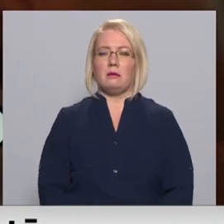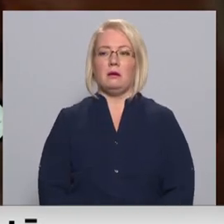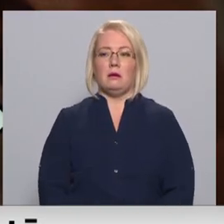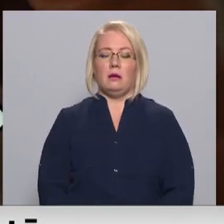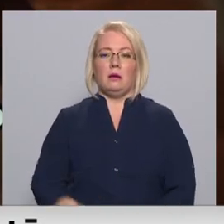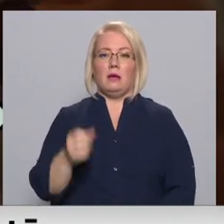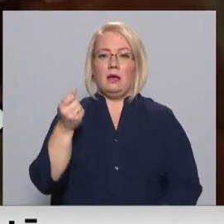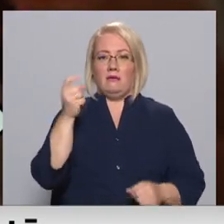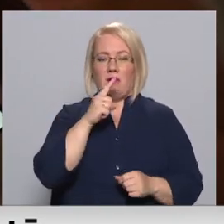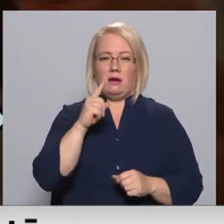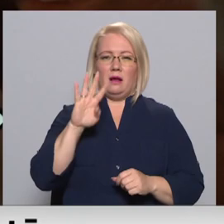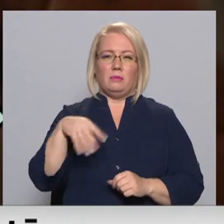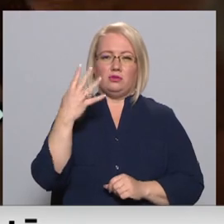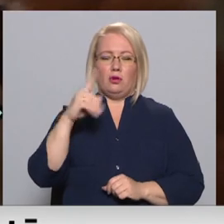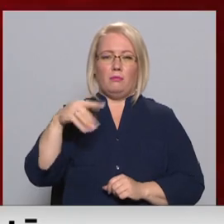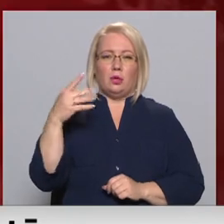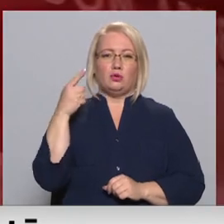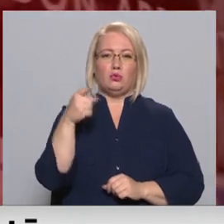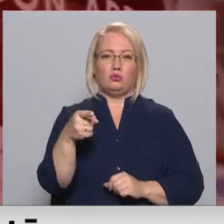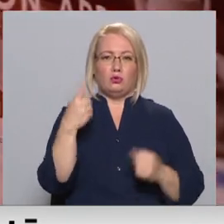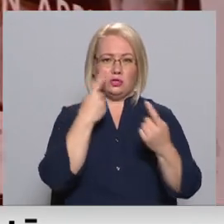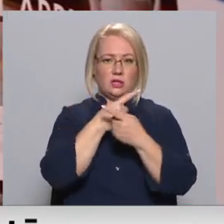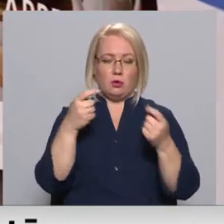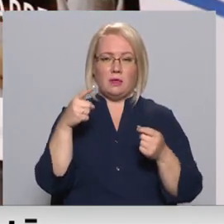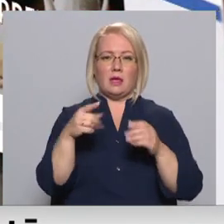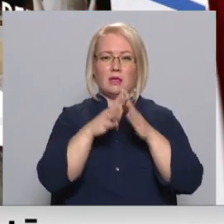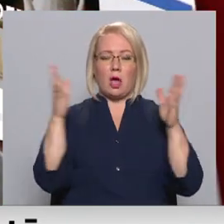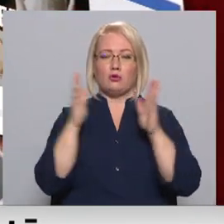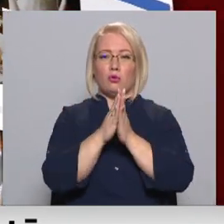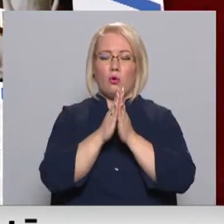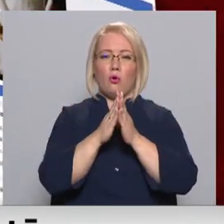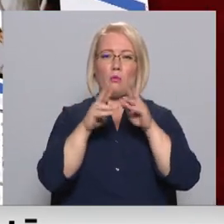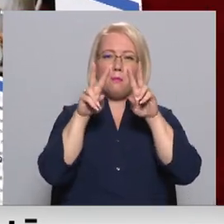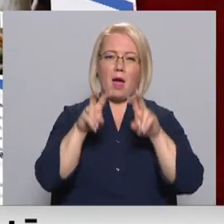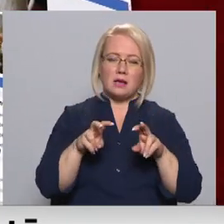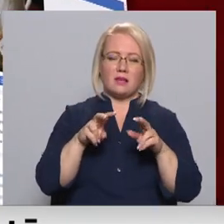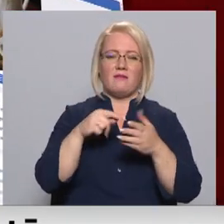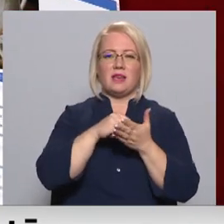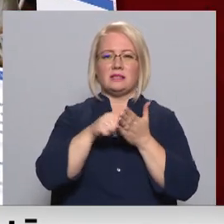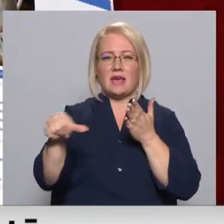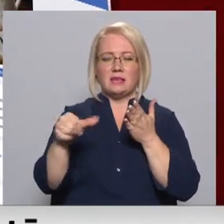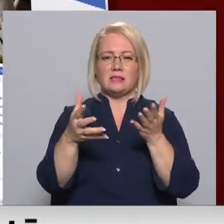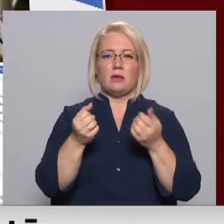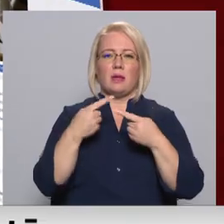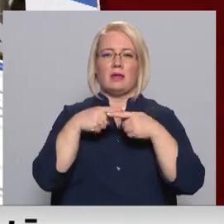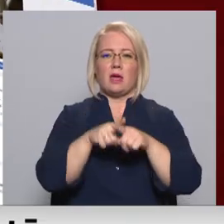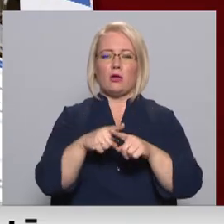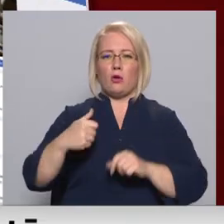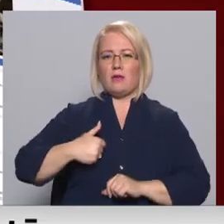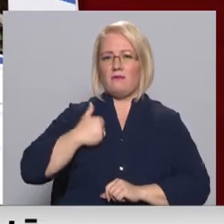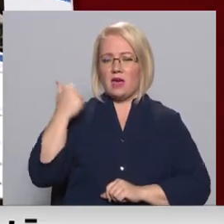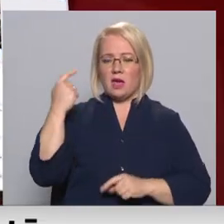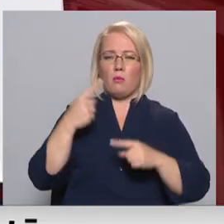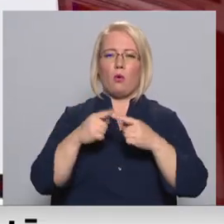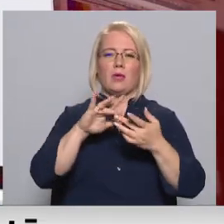Vairāk nekā četri ar pusi tūkstoši ziņojumu. Tik daudz lūgumu pārskatīt vai dzēst naidīgs komentārus saņēmuši tehnoloģiju giganti un sociālie